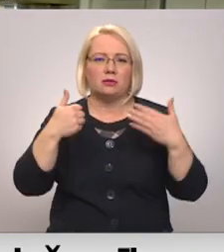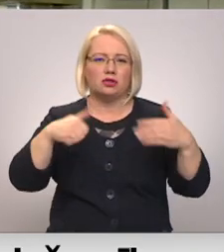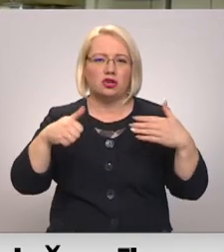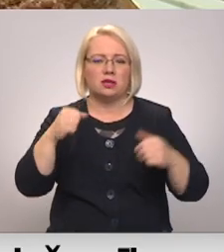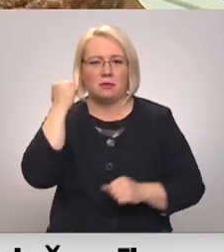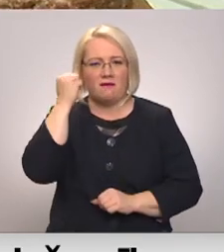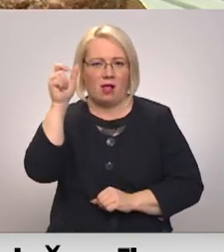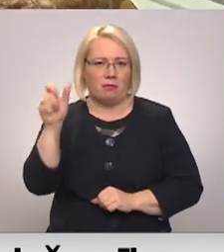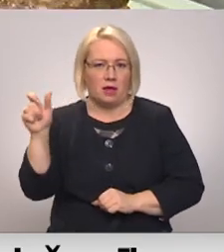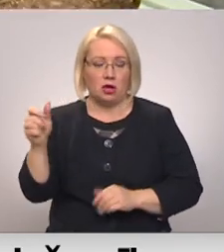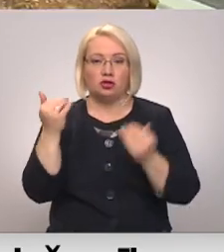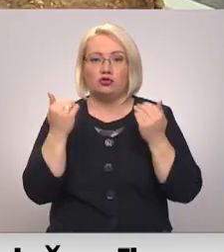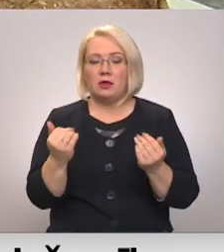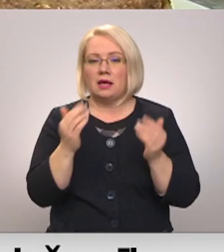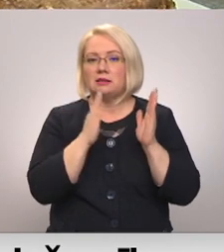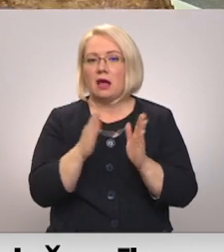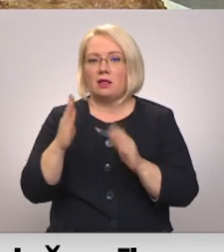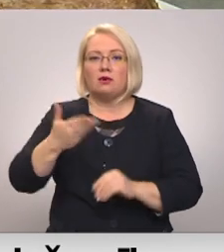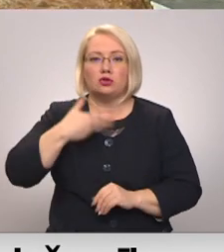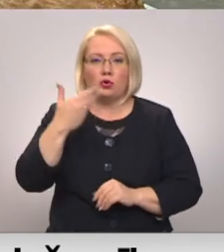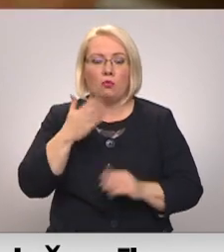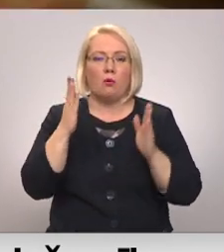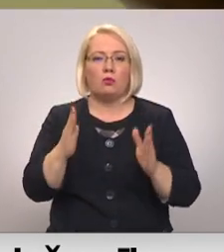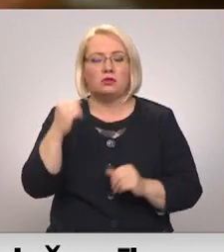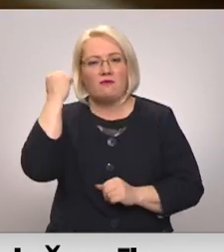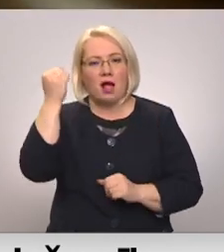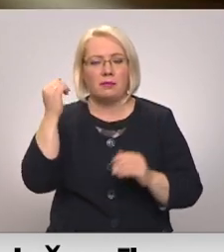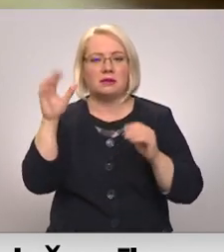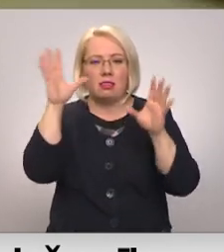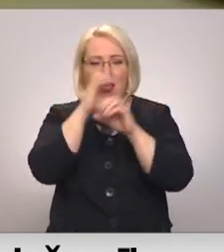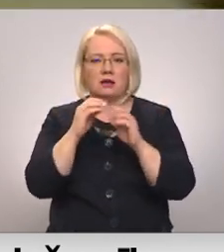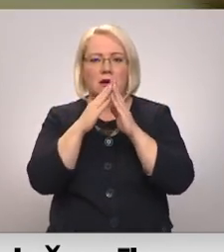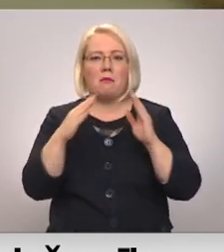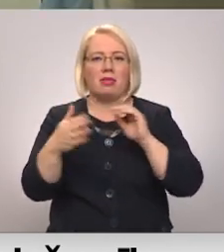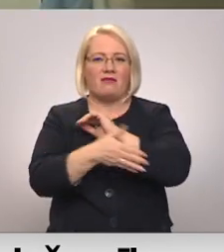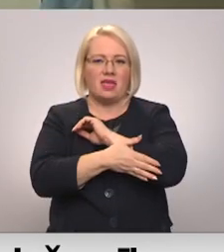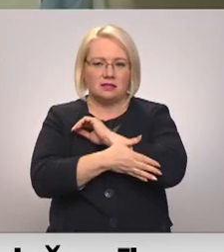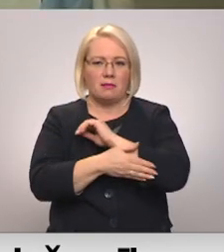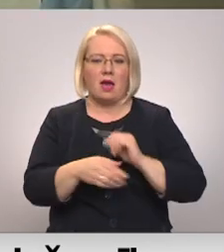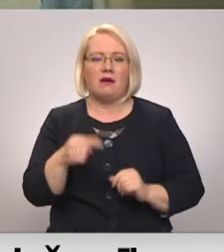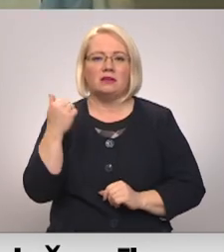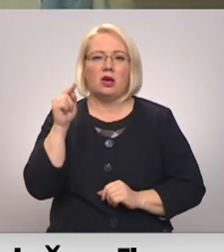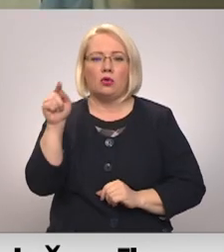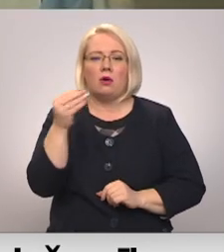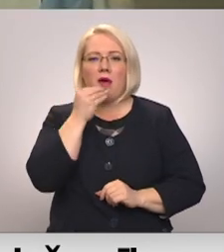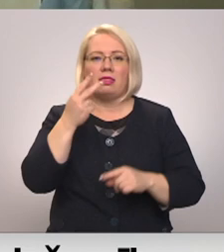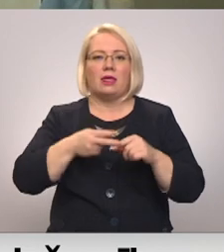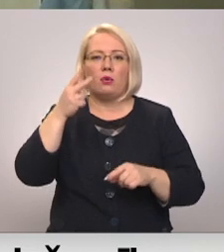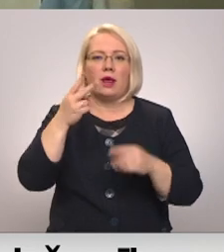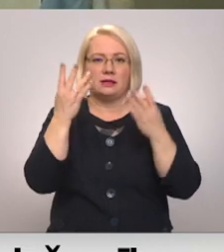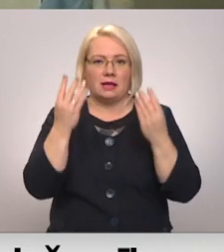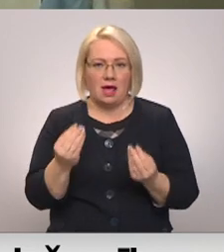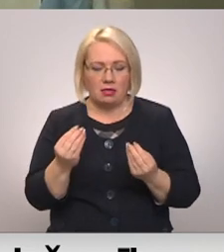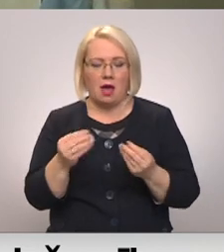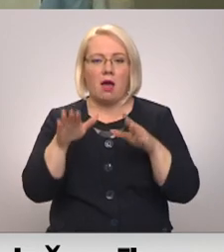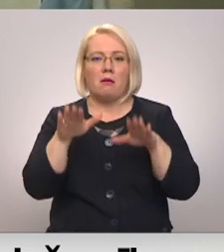valmierieši. Šodien sagatavotā zupa nonāks Valmieras naktspatversmē. Viņa ēd tur divreiz dienā, viņa arī